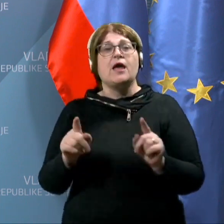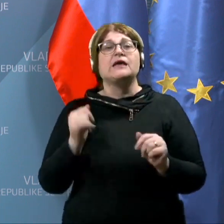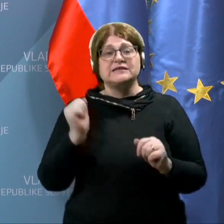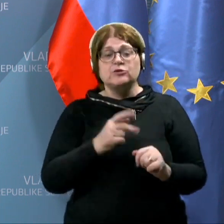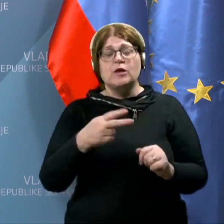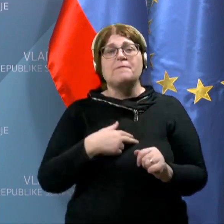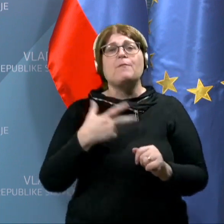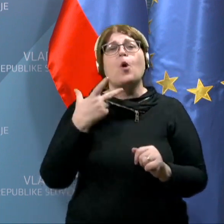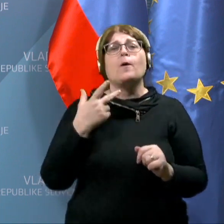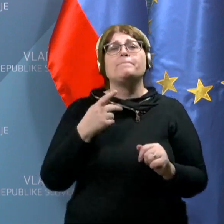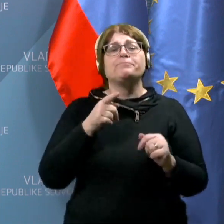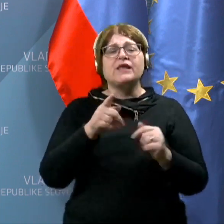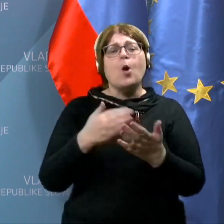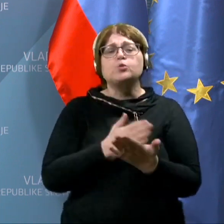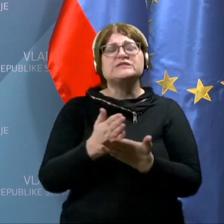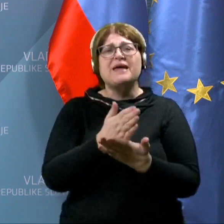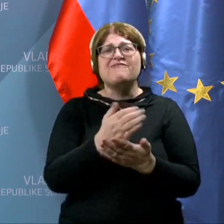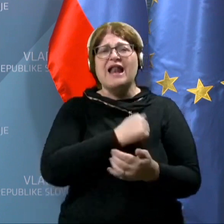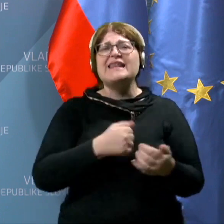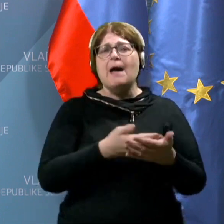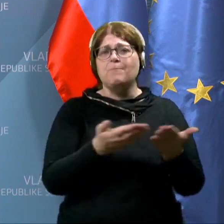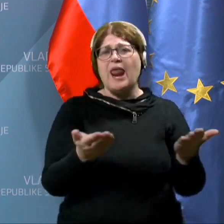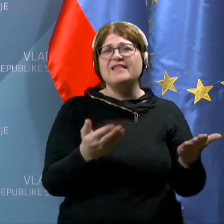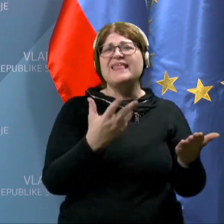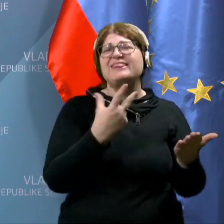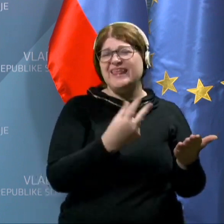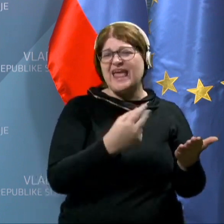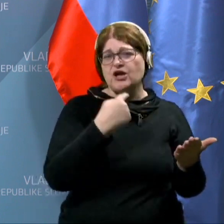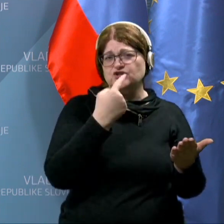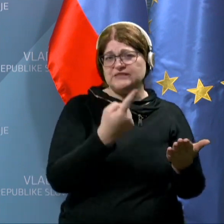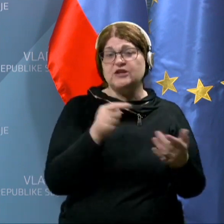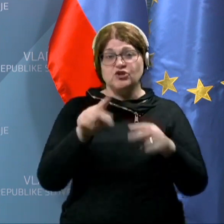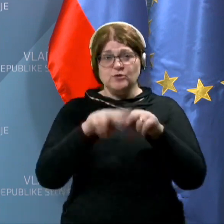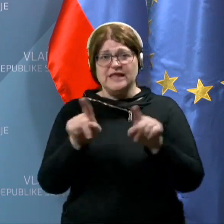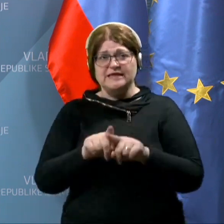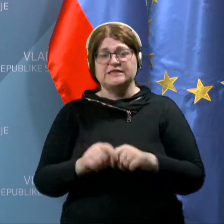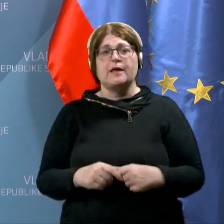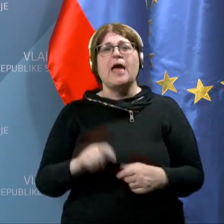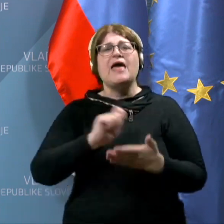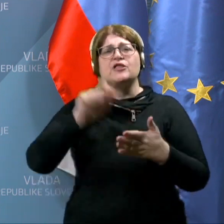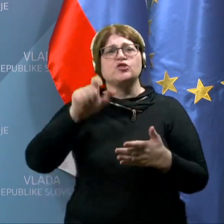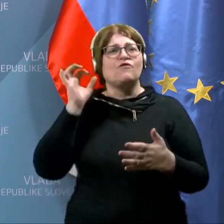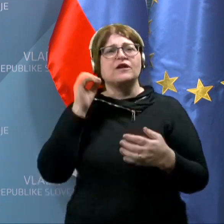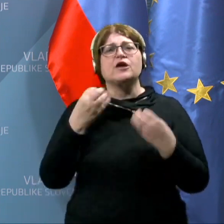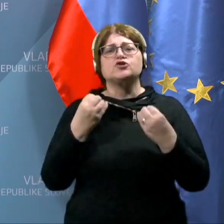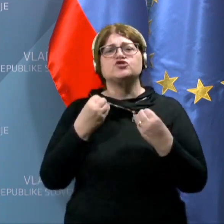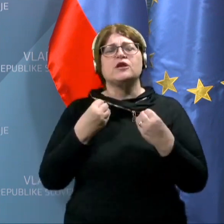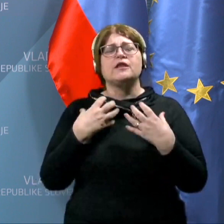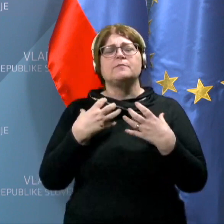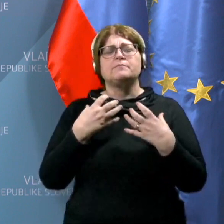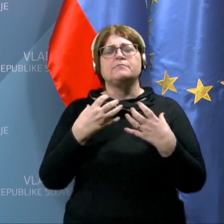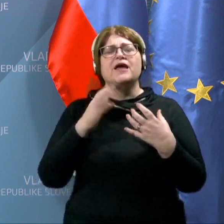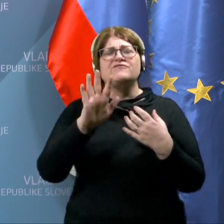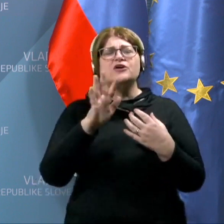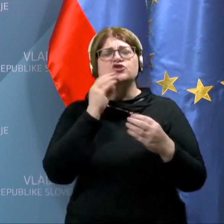trijaže in celoten postopek. Tako da to ostaje isto. Se da se razume, jaz mora da hočem samo nek vaš komentar, kar se tiče